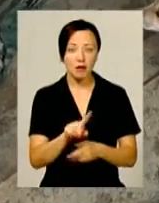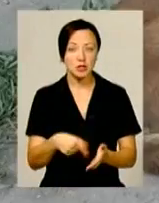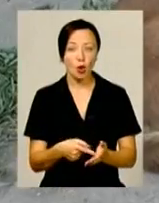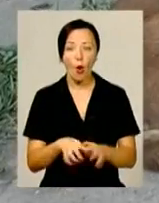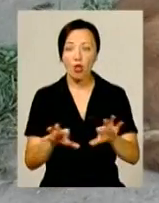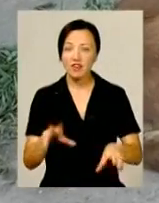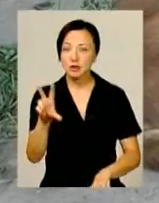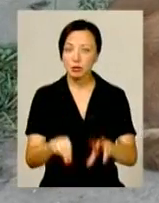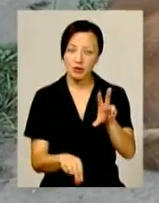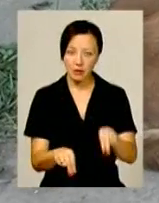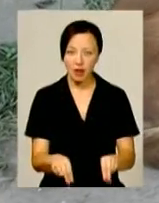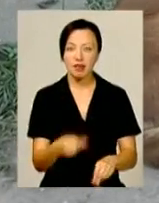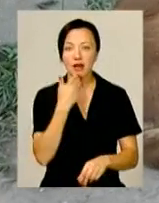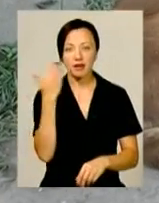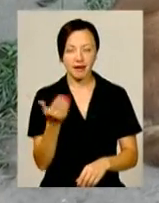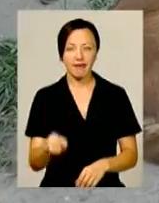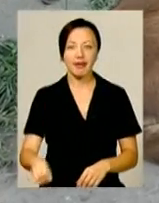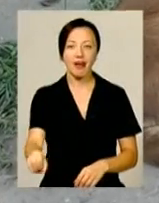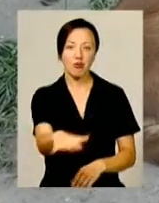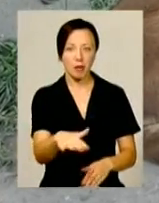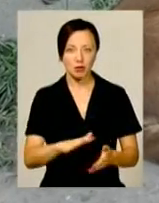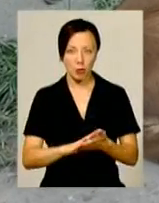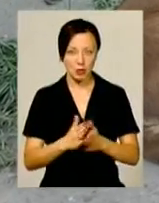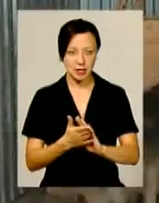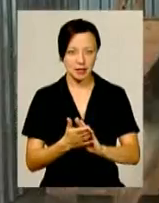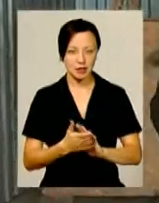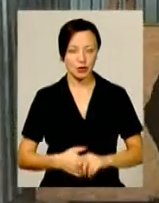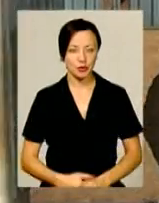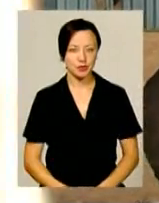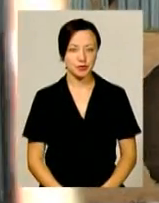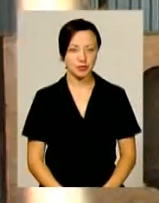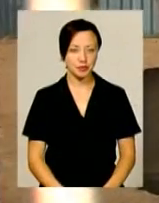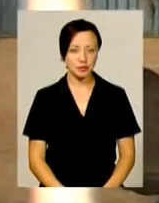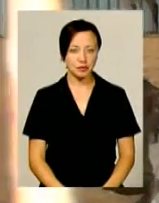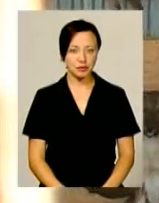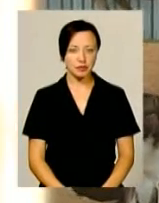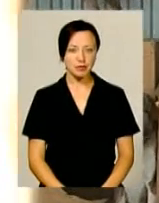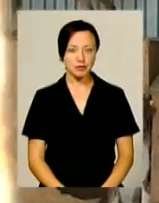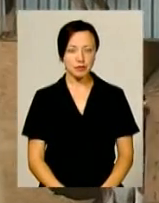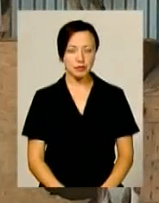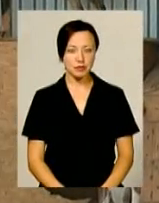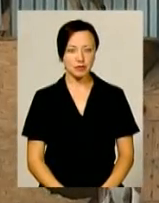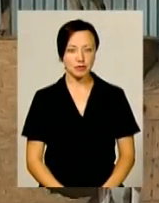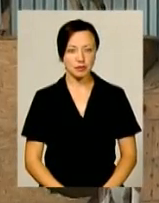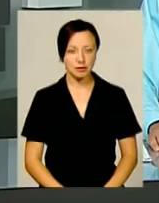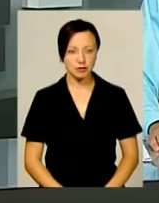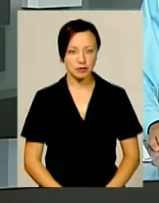сподіваючись на декларовану ним європейську позицію. Анна Михайловська, Віктор Кривий для інформаційного випуску.